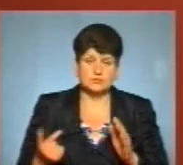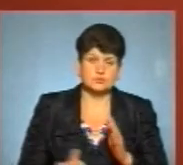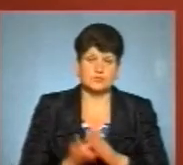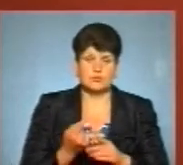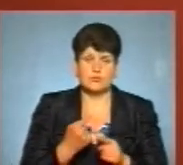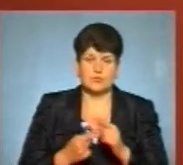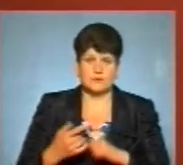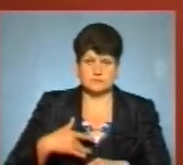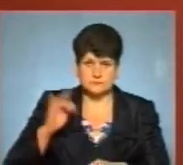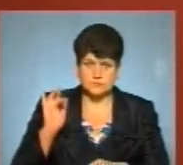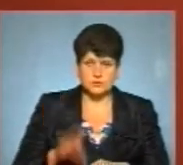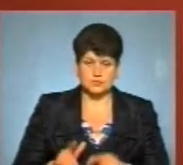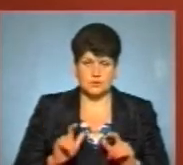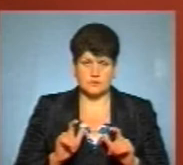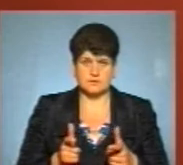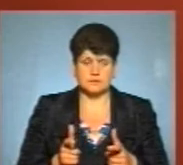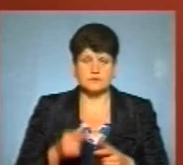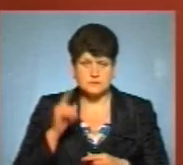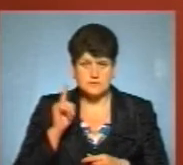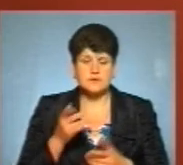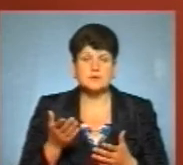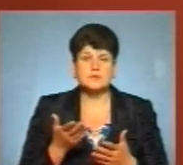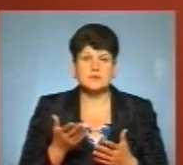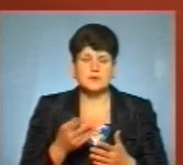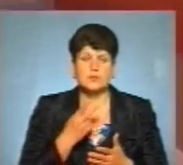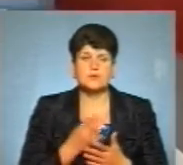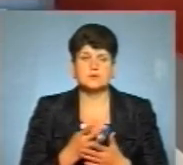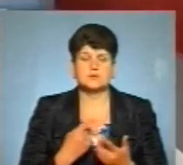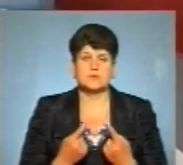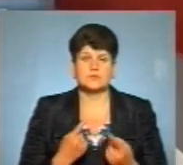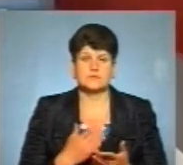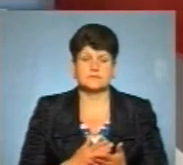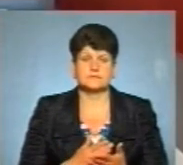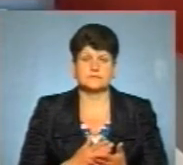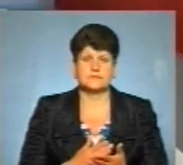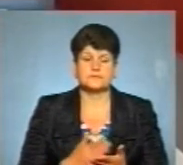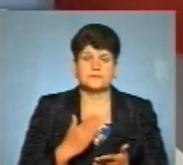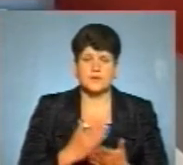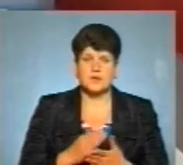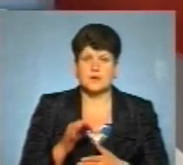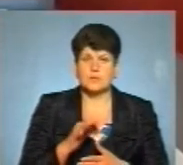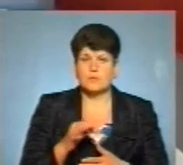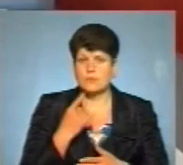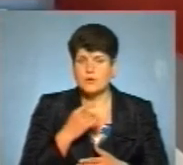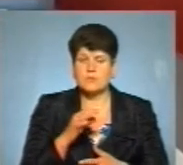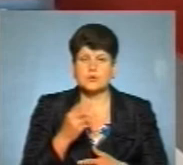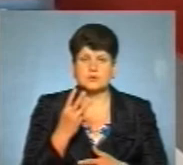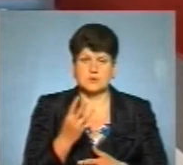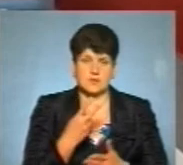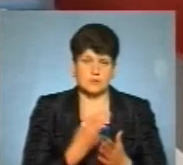повернення суворого карантину. Чи відомо, про які саме епідемічні показники йдеться? Йдеться про три показники